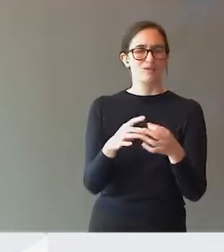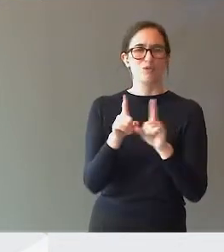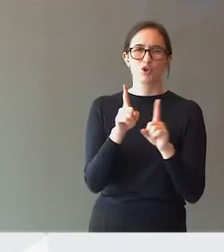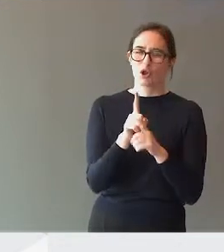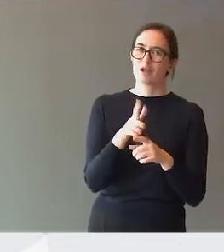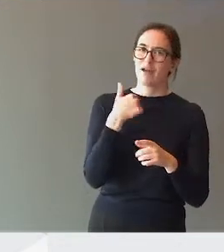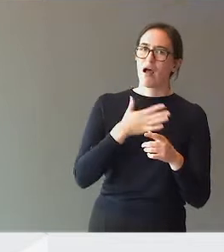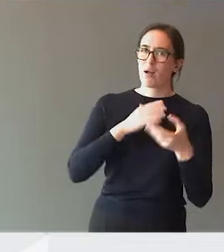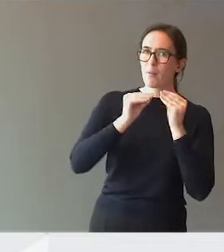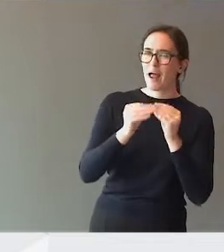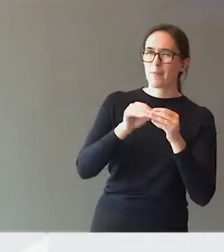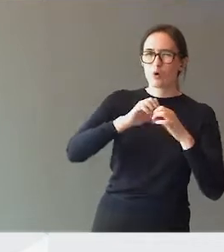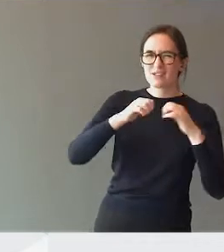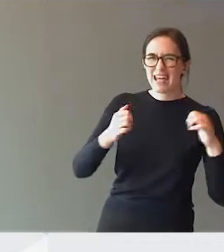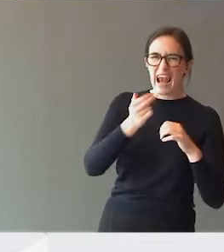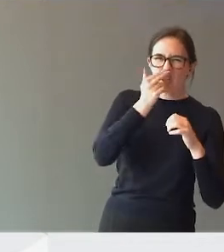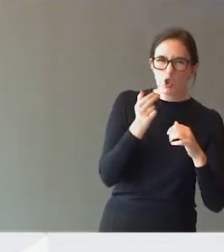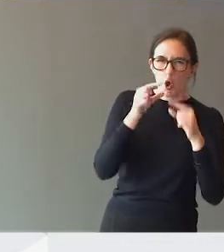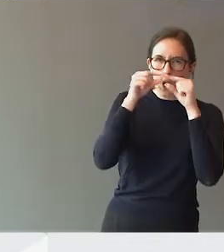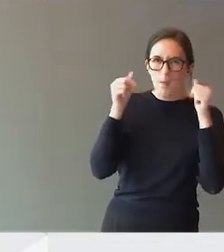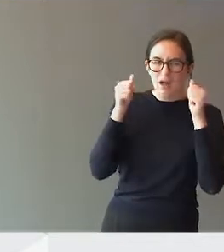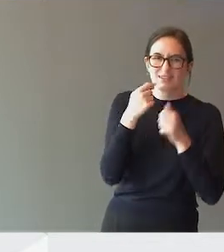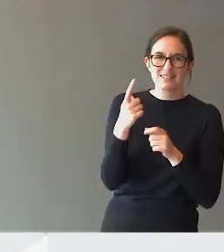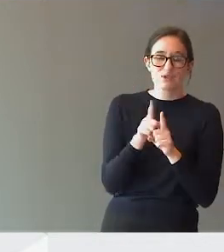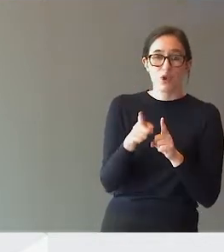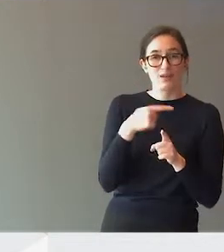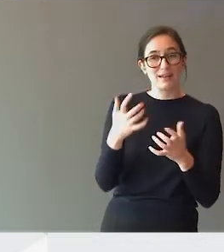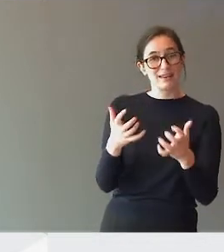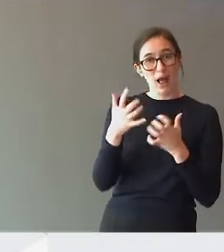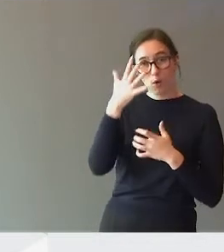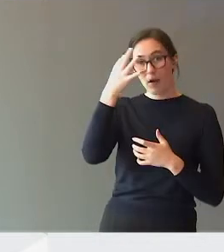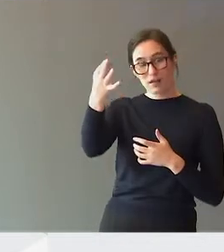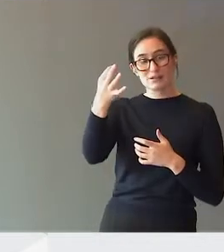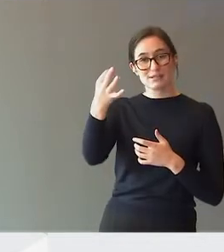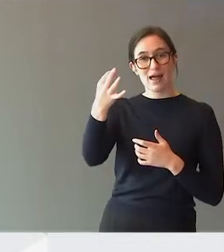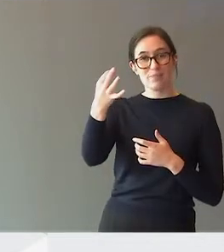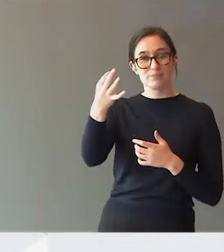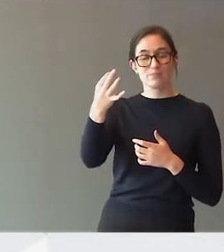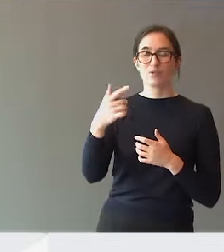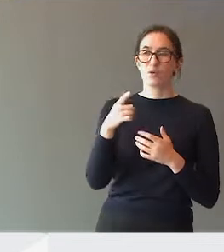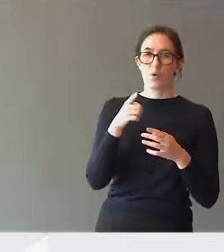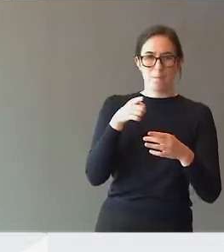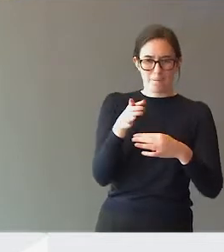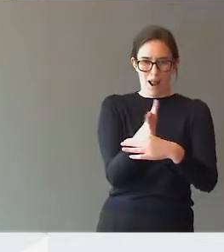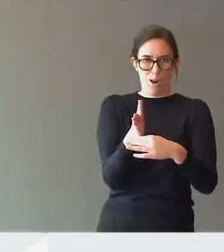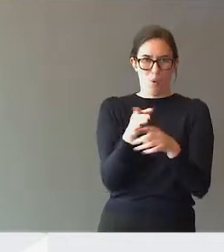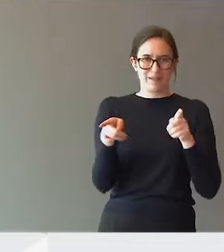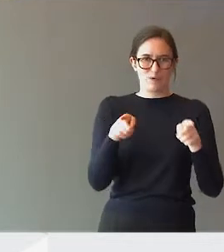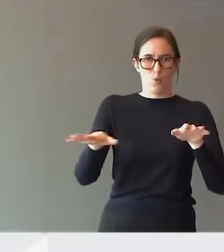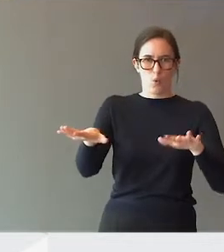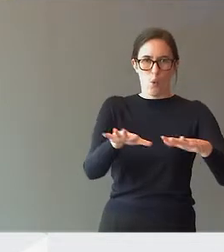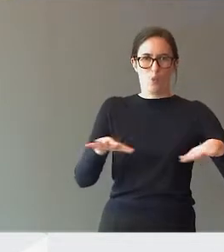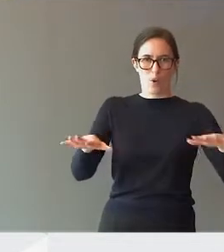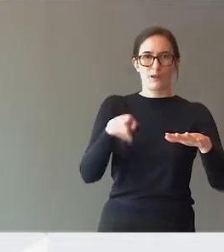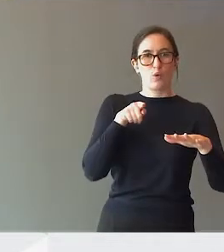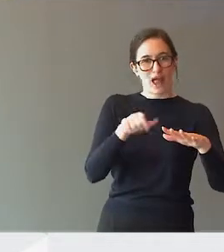skille snøret og bort, å si det sånn. Man trenger kompetanse som ligger i skjæringsfeltet her, og dette her må man ta høyde for i den